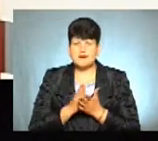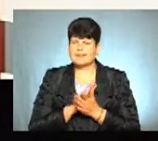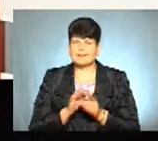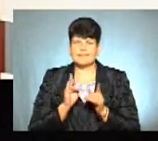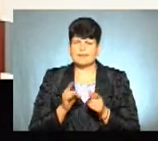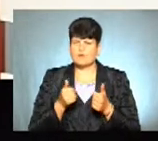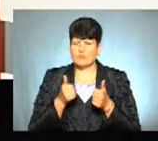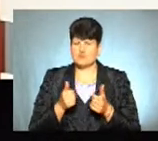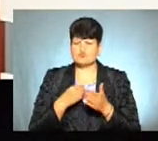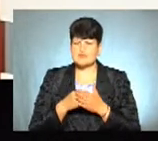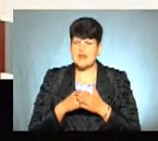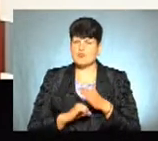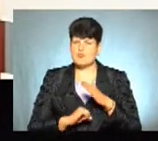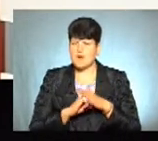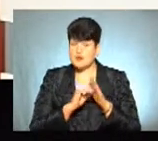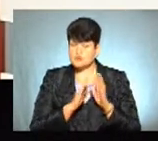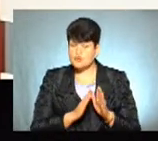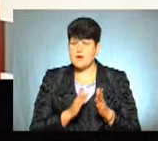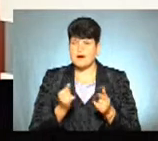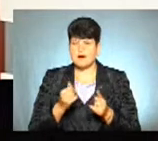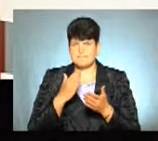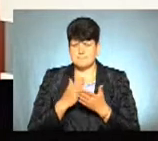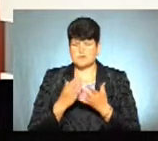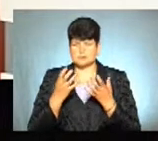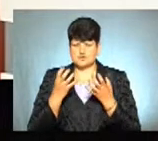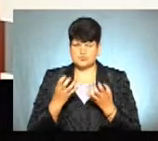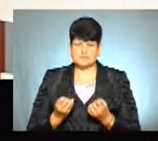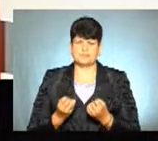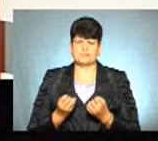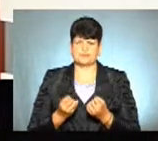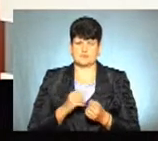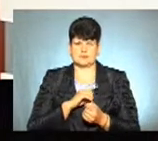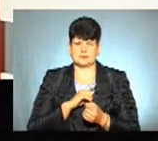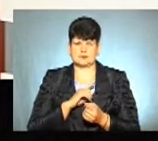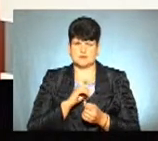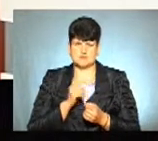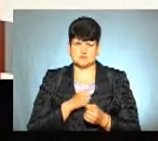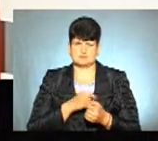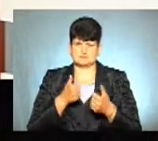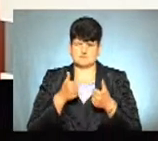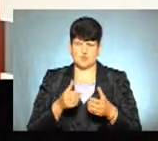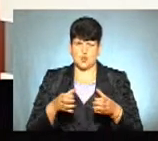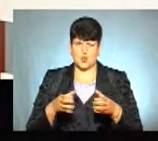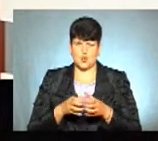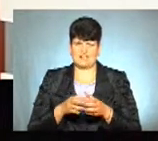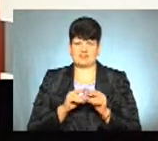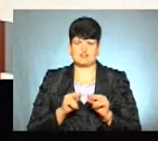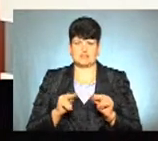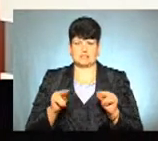хорошу матеріальну базу, але в першу чергу мають хороший потужний колектив саме вчителів.